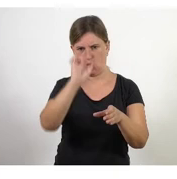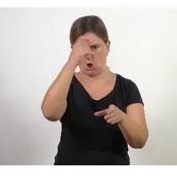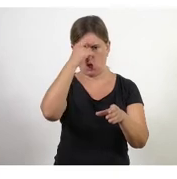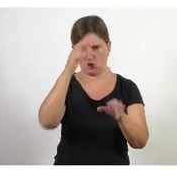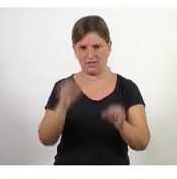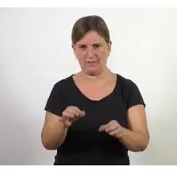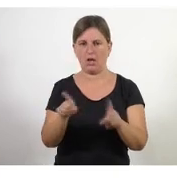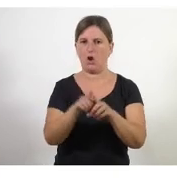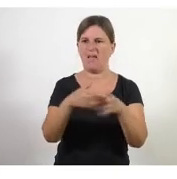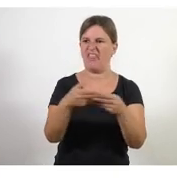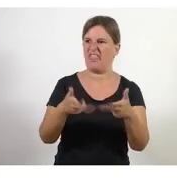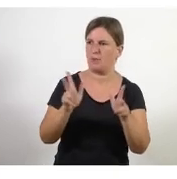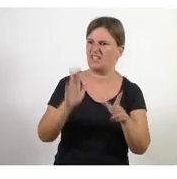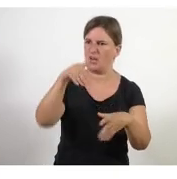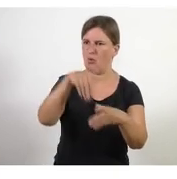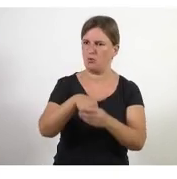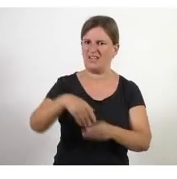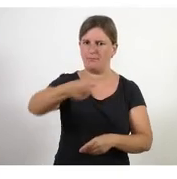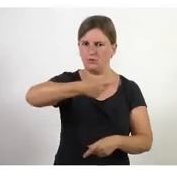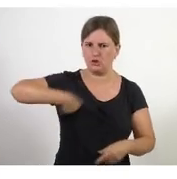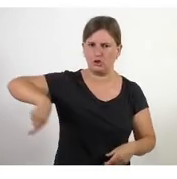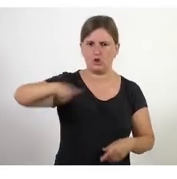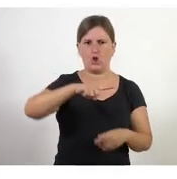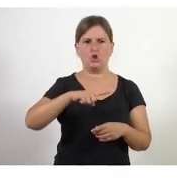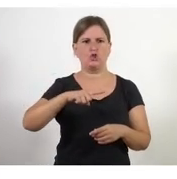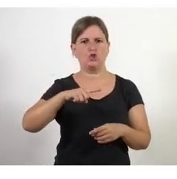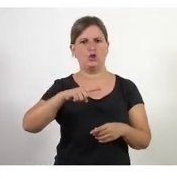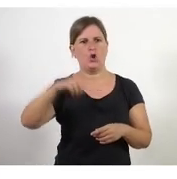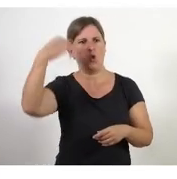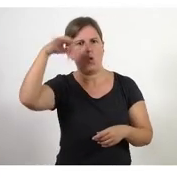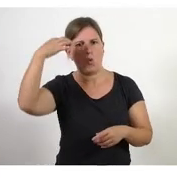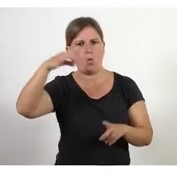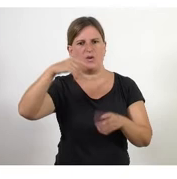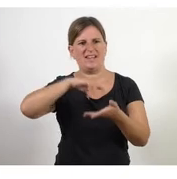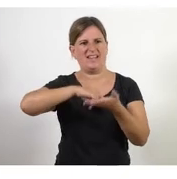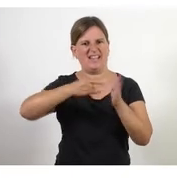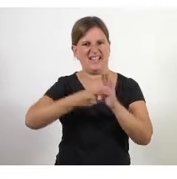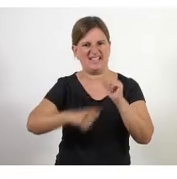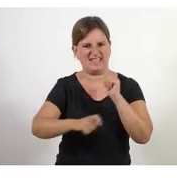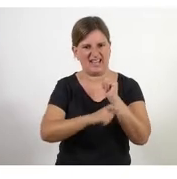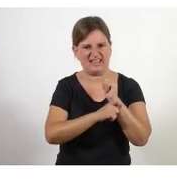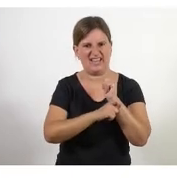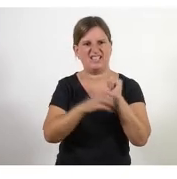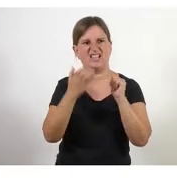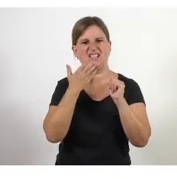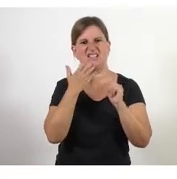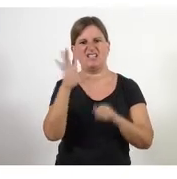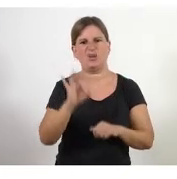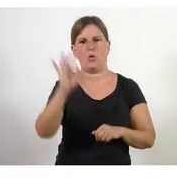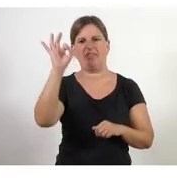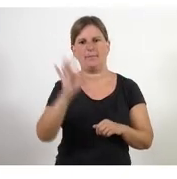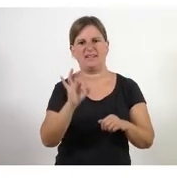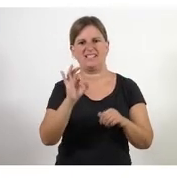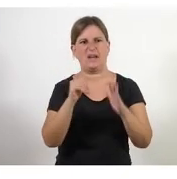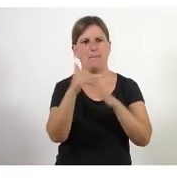com molt democràtic de votem tots només les coses estratègicament parlant que superen un 50%